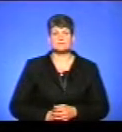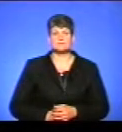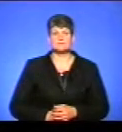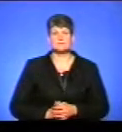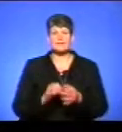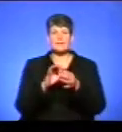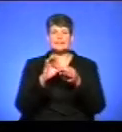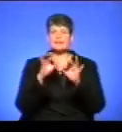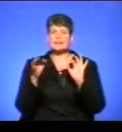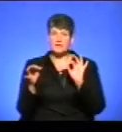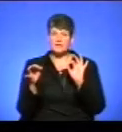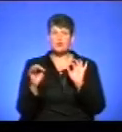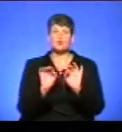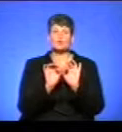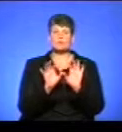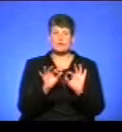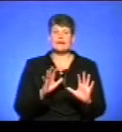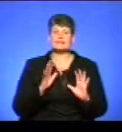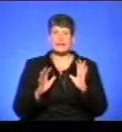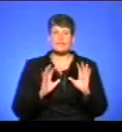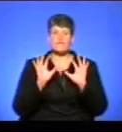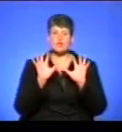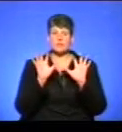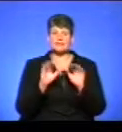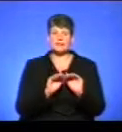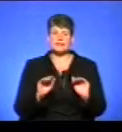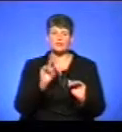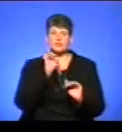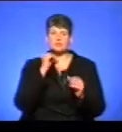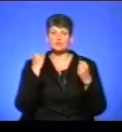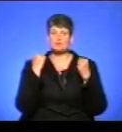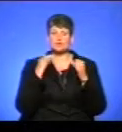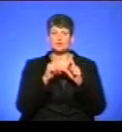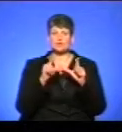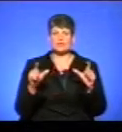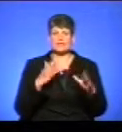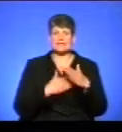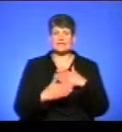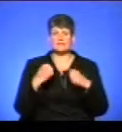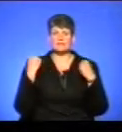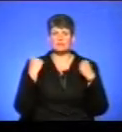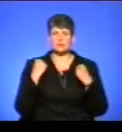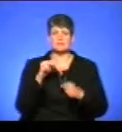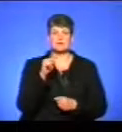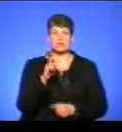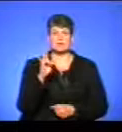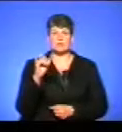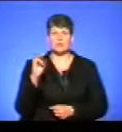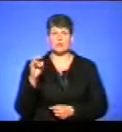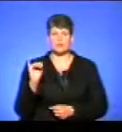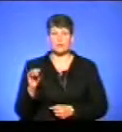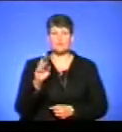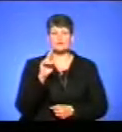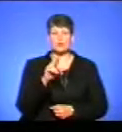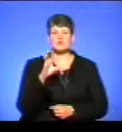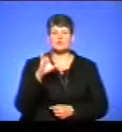Детальніше розповідає тренер з волейболу дитячо-юнацької спортивної школи Інваспорт Петро Нікулюк. Яцькова